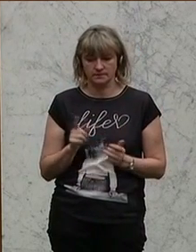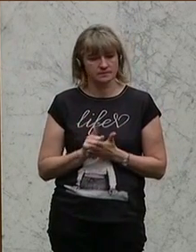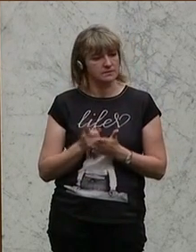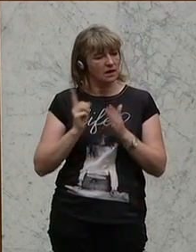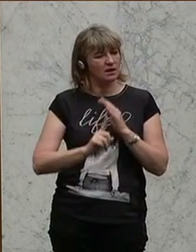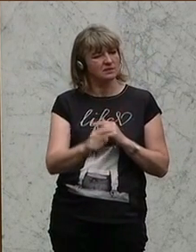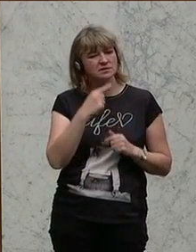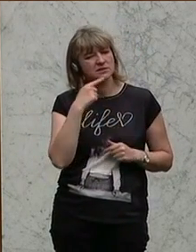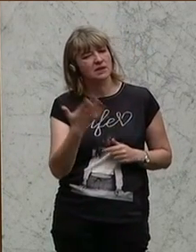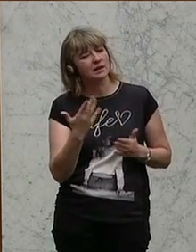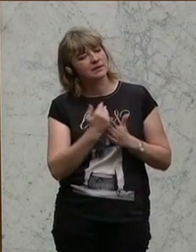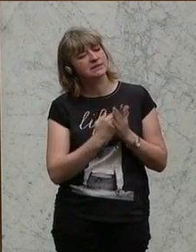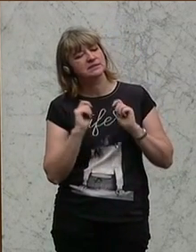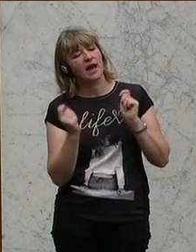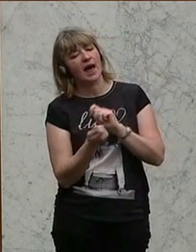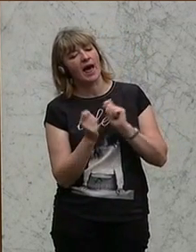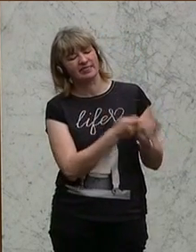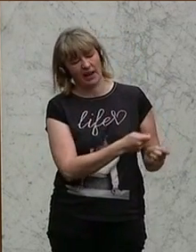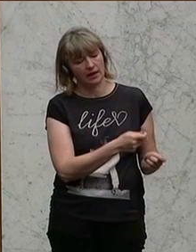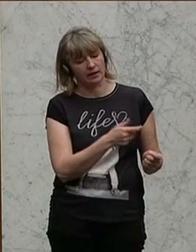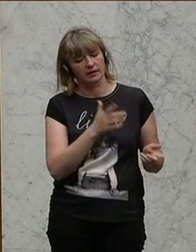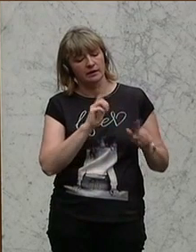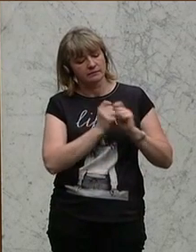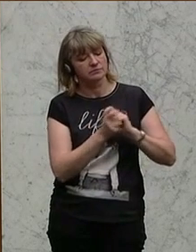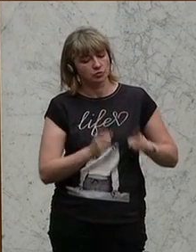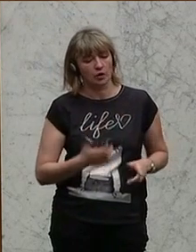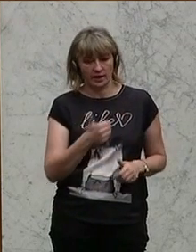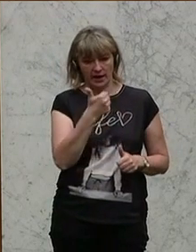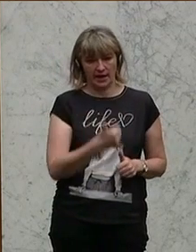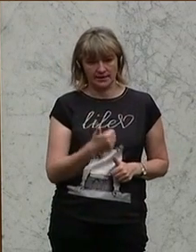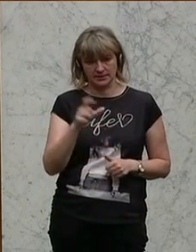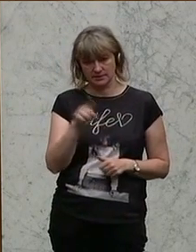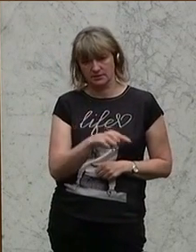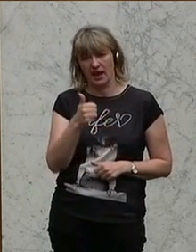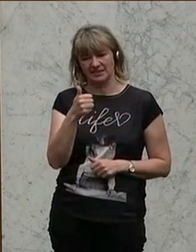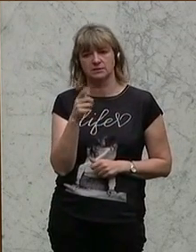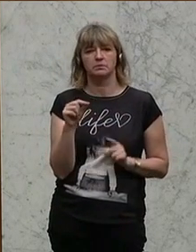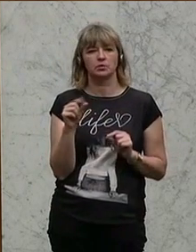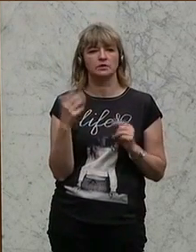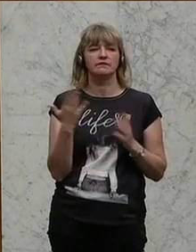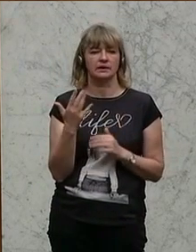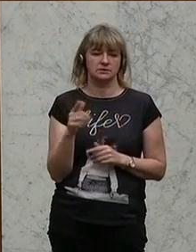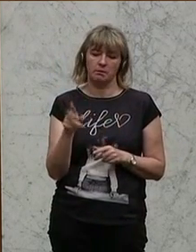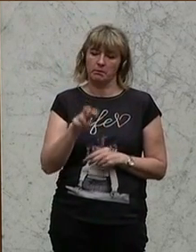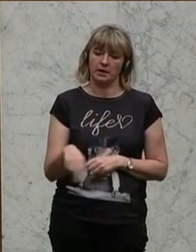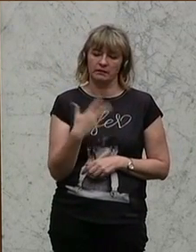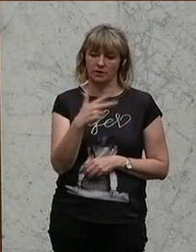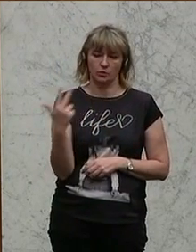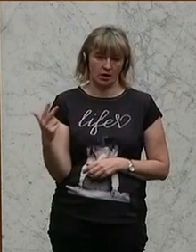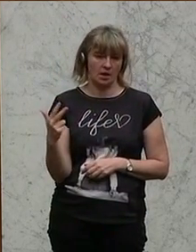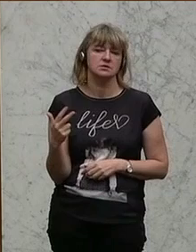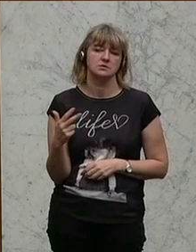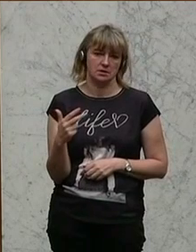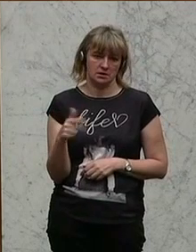eingangs bezeichnende Gesetzesantrag wird wie folgt geändert. Erstens, Ziffer 1 lautet, erstens, in § 33